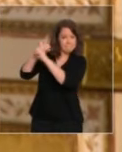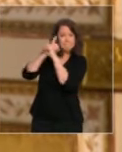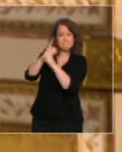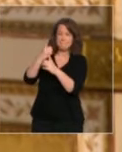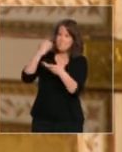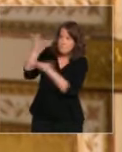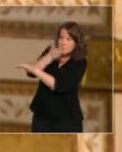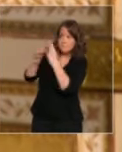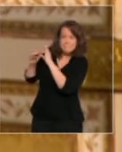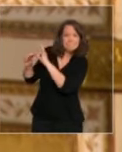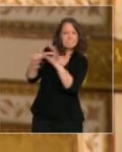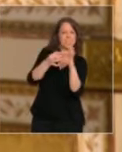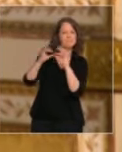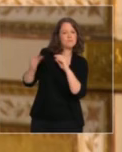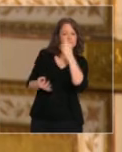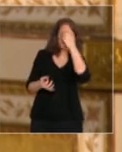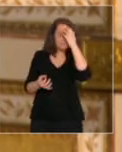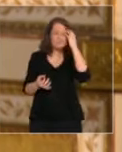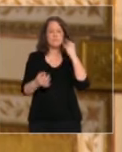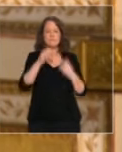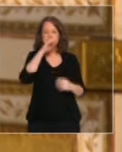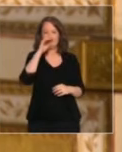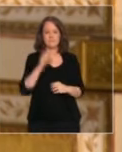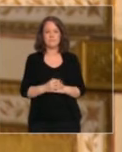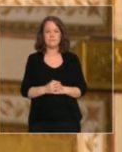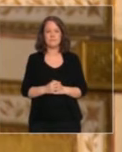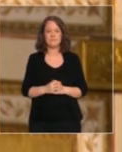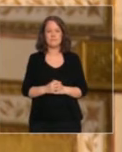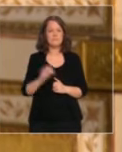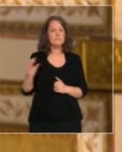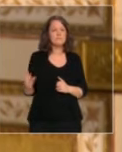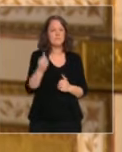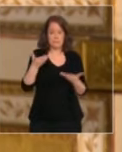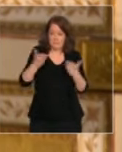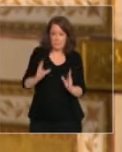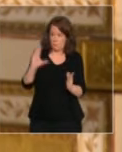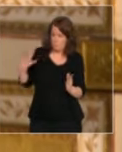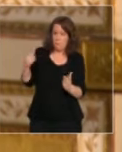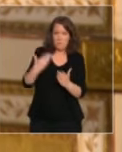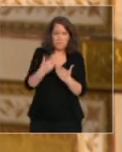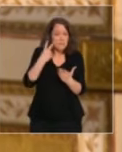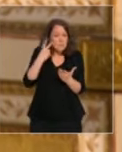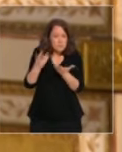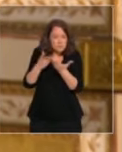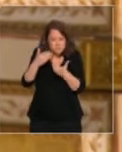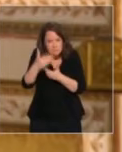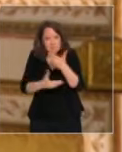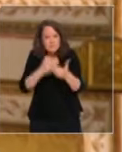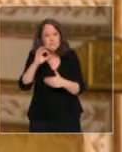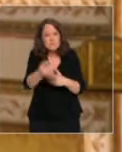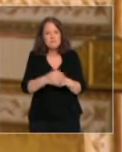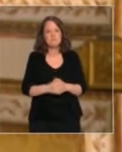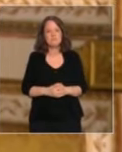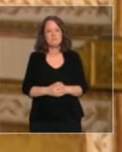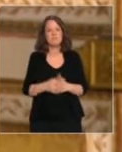et de solidarité. les premières décisions ont été dans le bon sens et nous avons beaucoup poussé pour cela, qu'il s